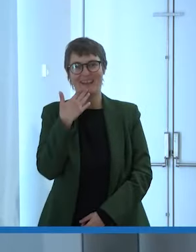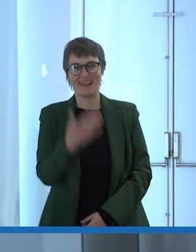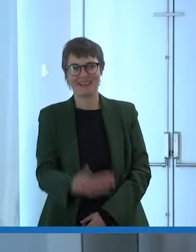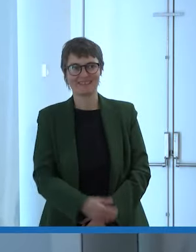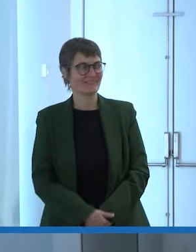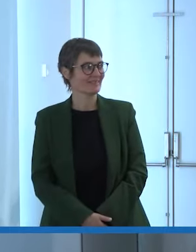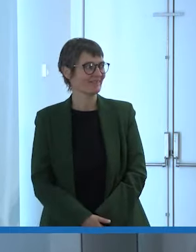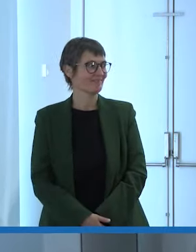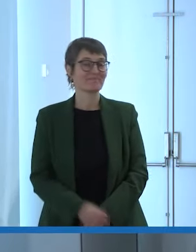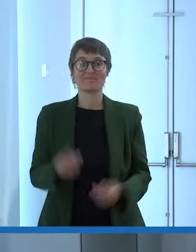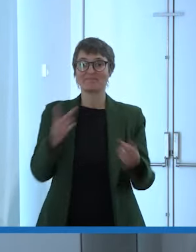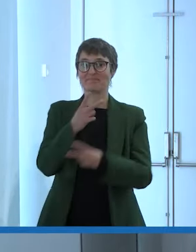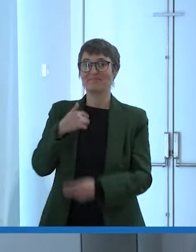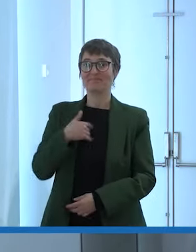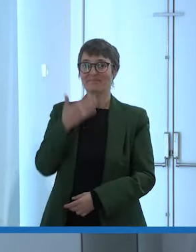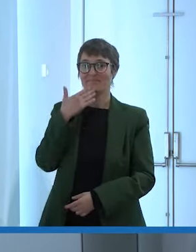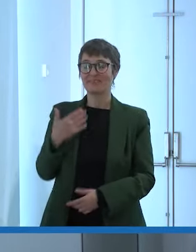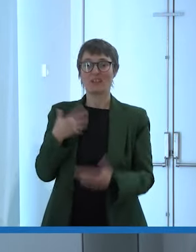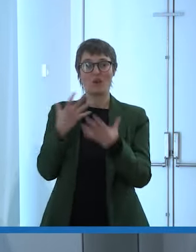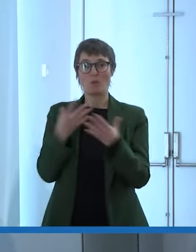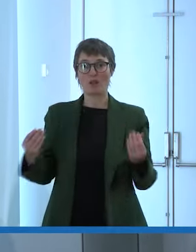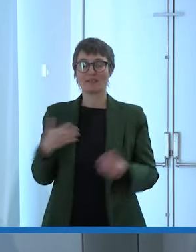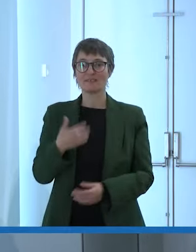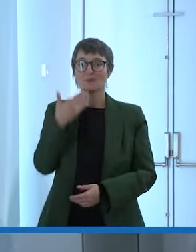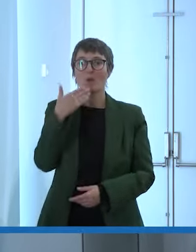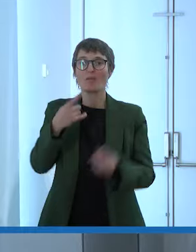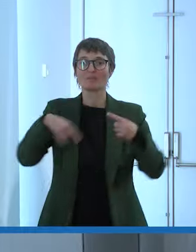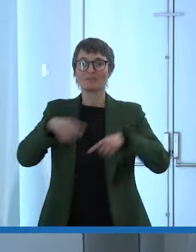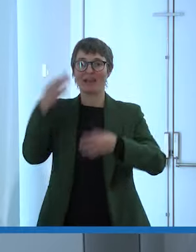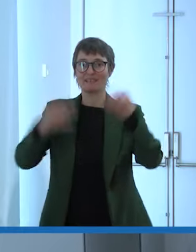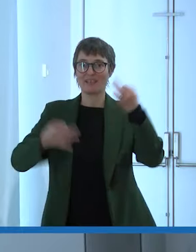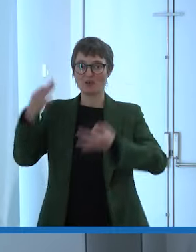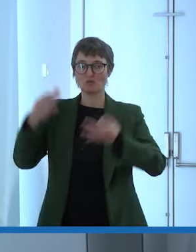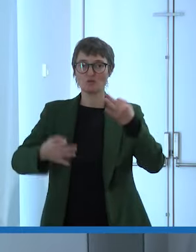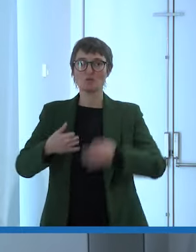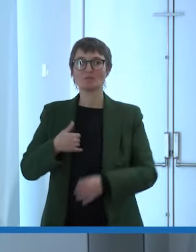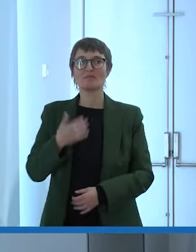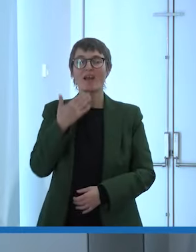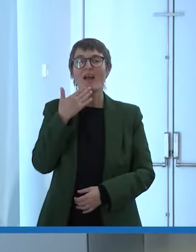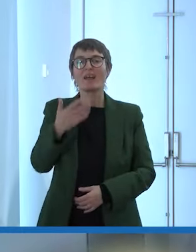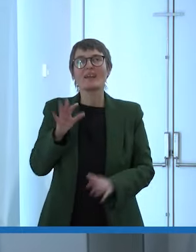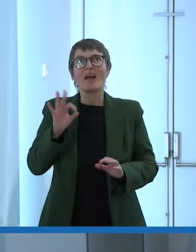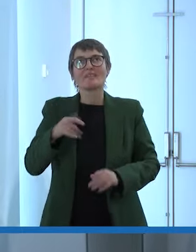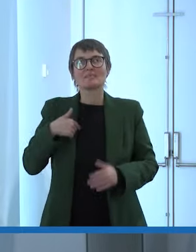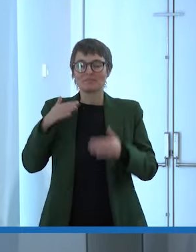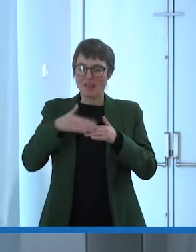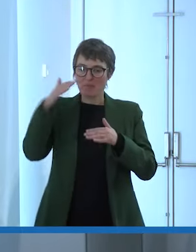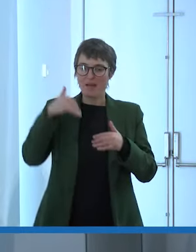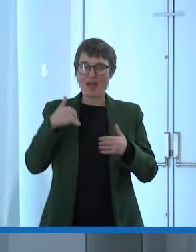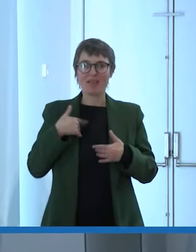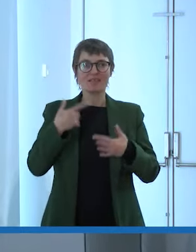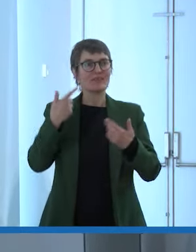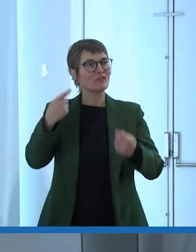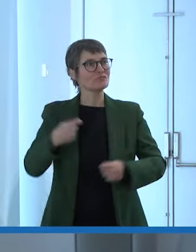io vi ringrazio tantissimo ringrazio la giuria e vi ringrazio per questa mattinata ricca di spunti